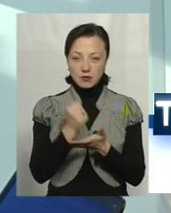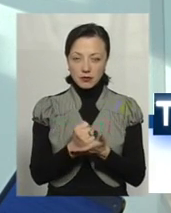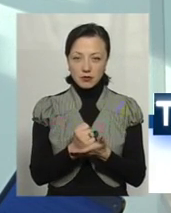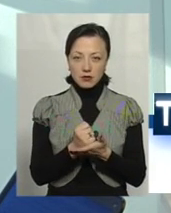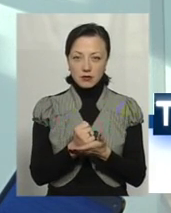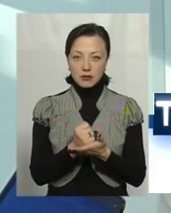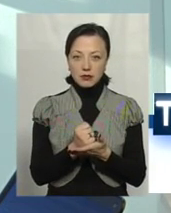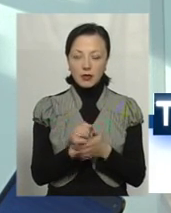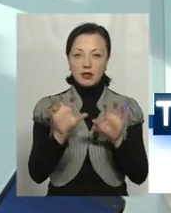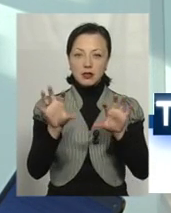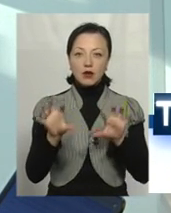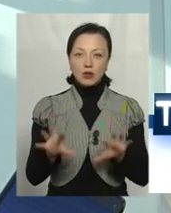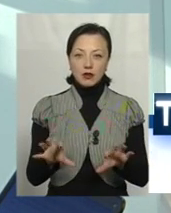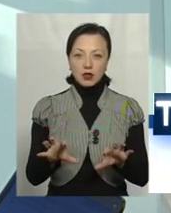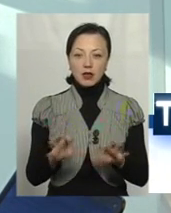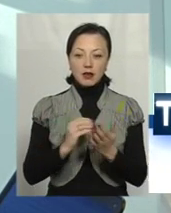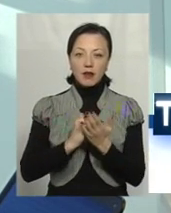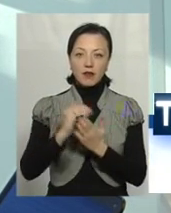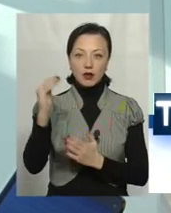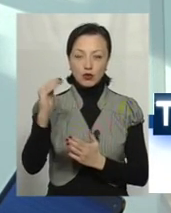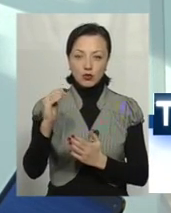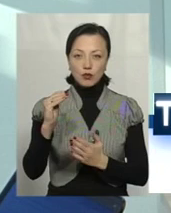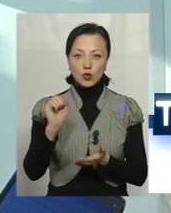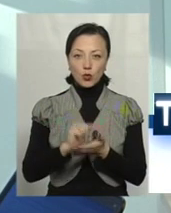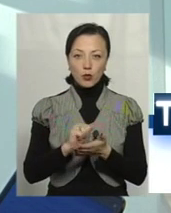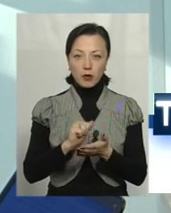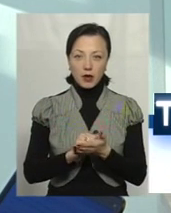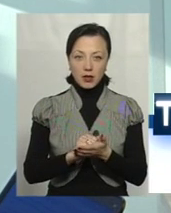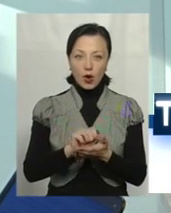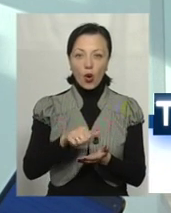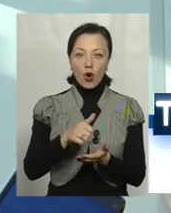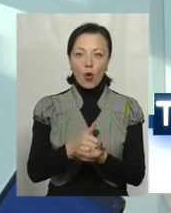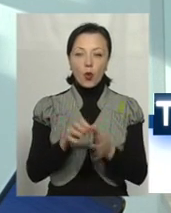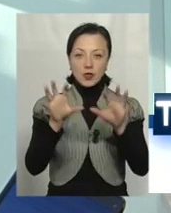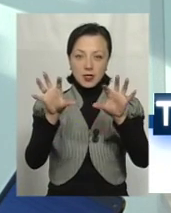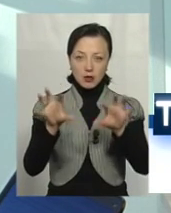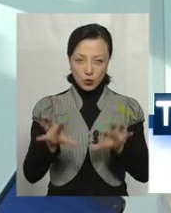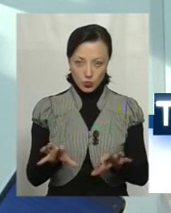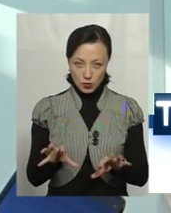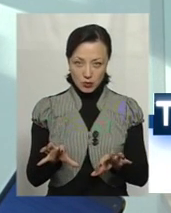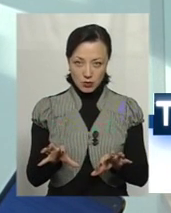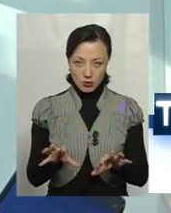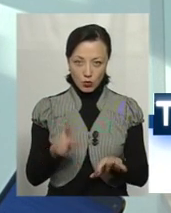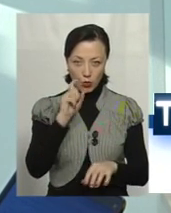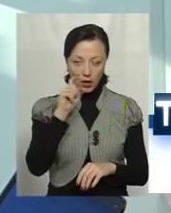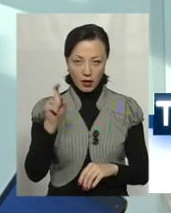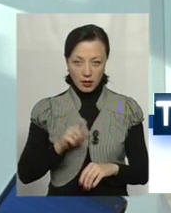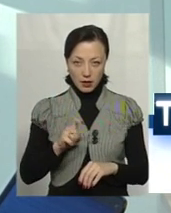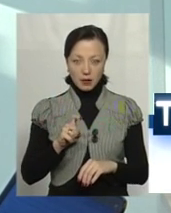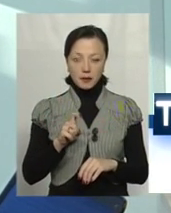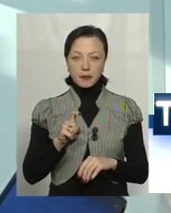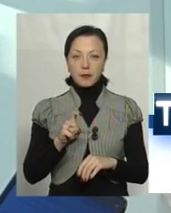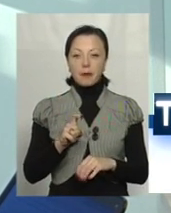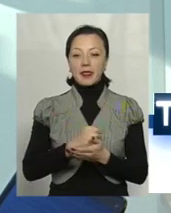законодавчо, у найвищому законодавчому акті України прямої дії, якою є Конституція України,